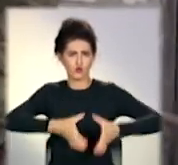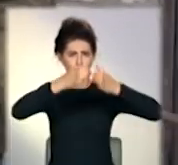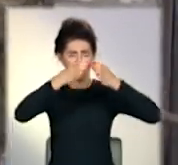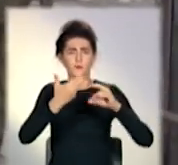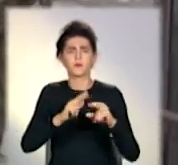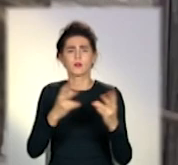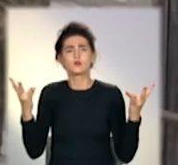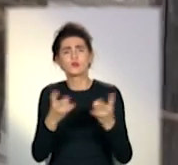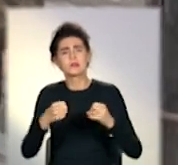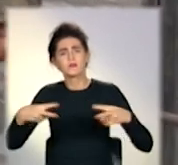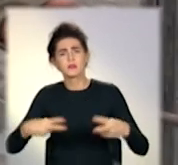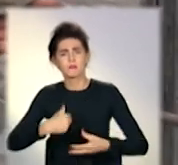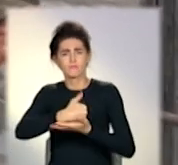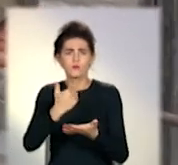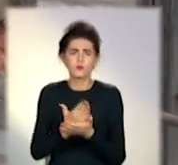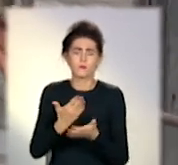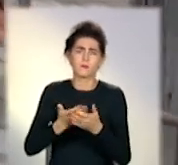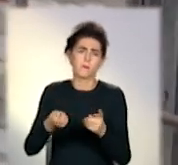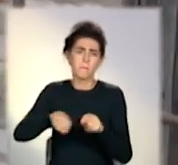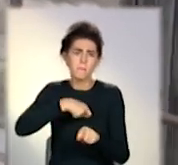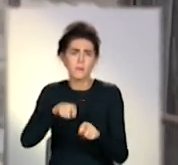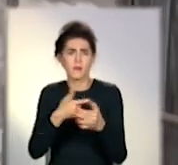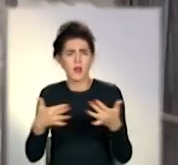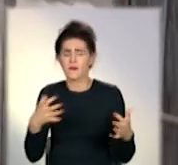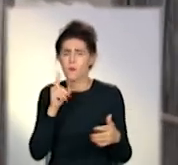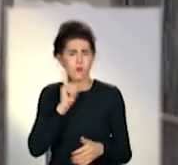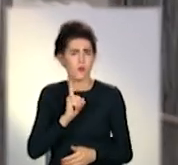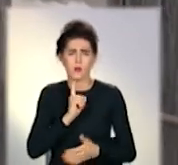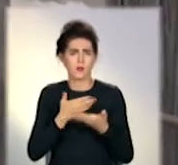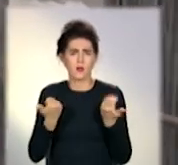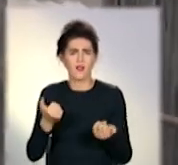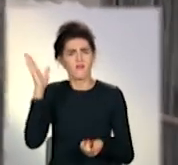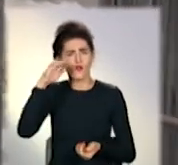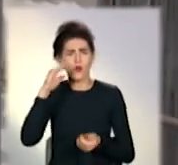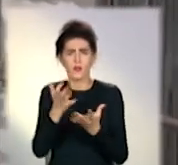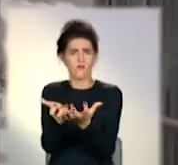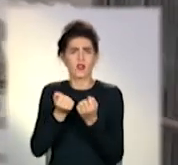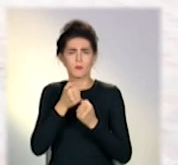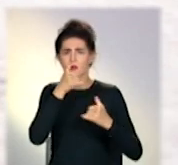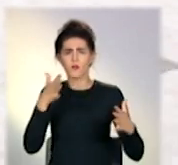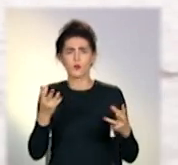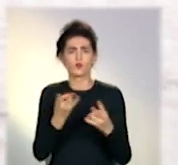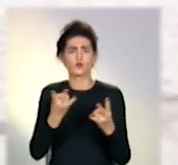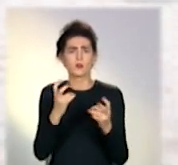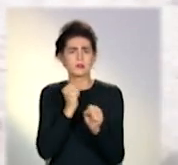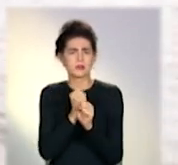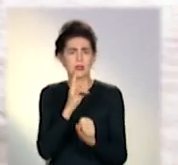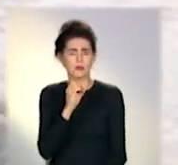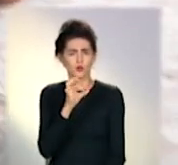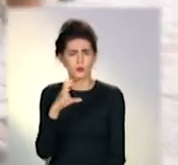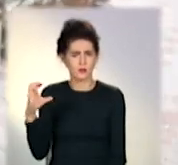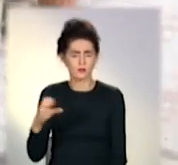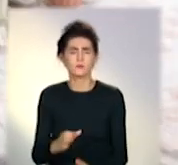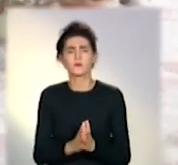навіть не болгарки, щоб щось зрезати. Нічого ж не включиш. І воду не возьмеш, тому що там насос. Дома у нас була, звісно,